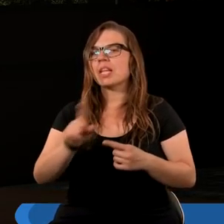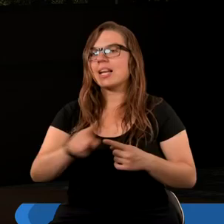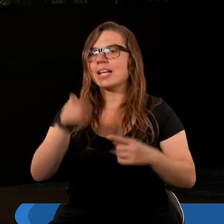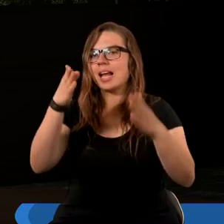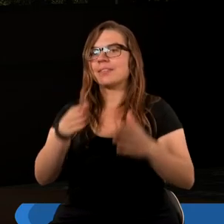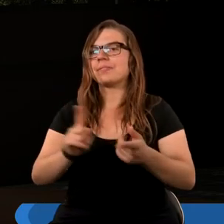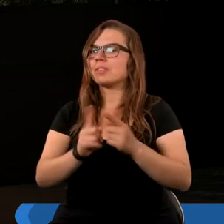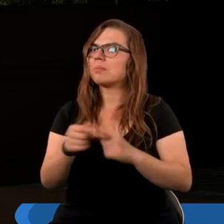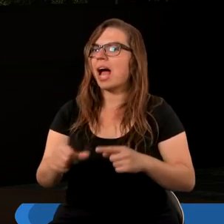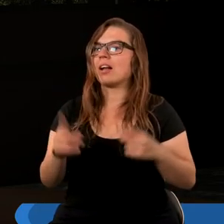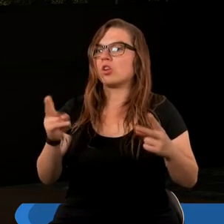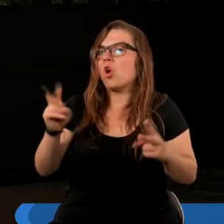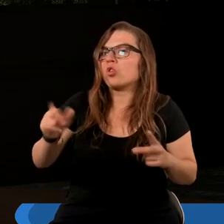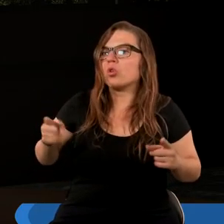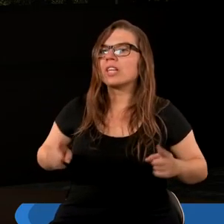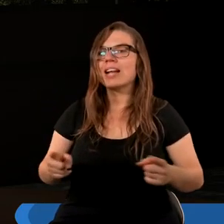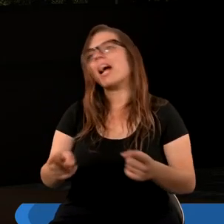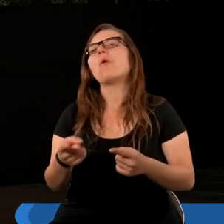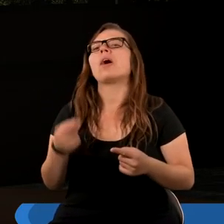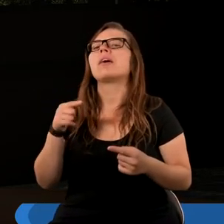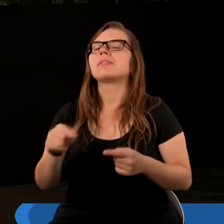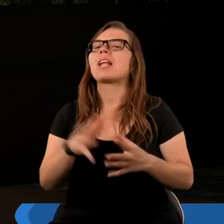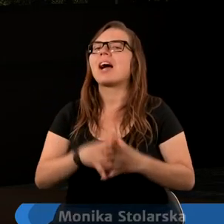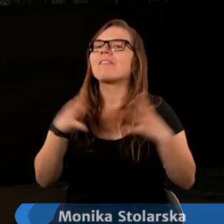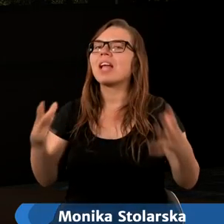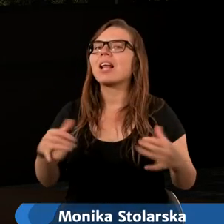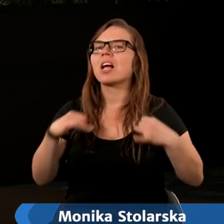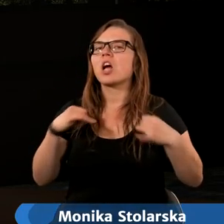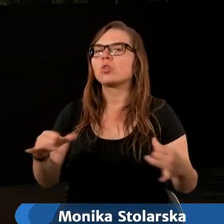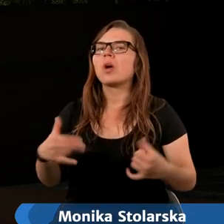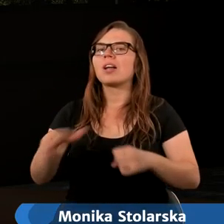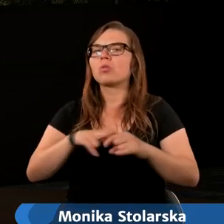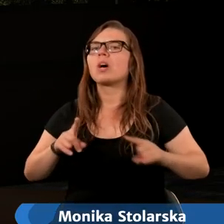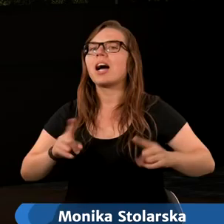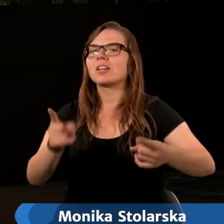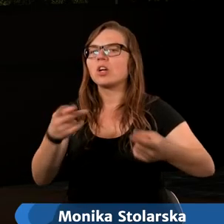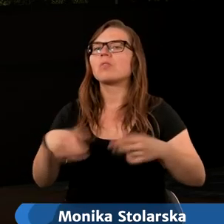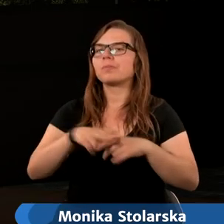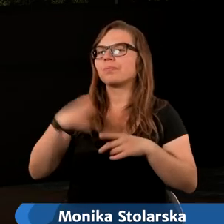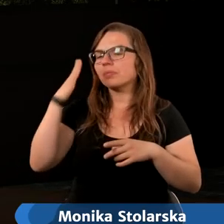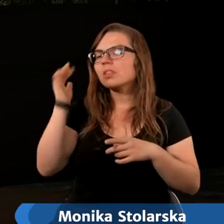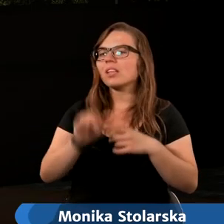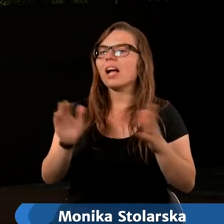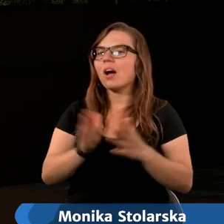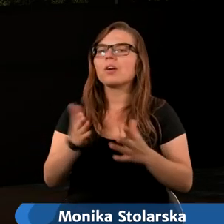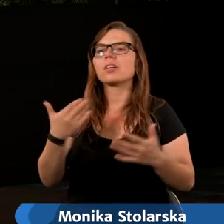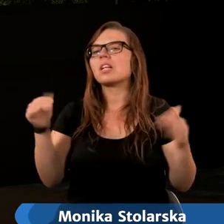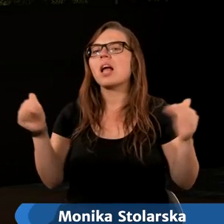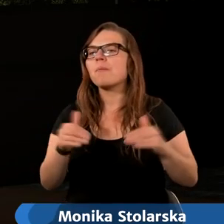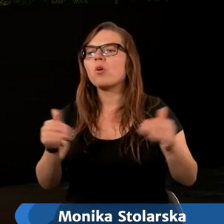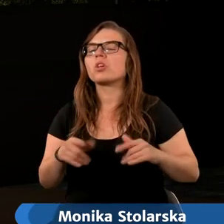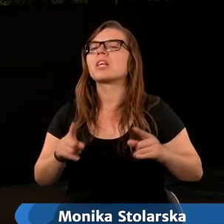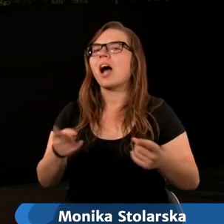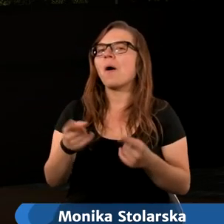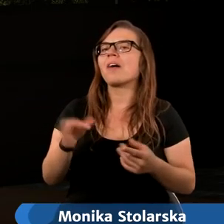dla mnie ta zmiana. Coś się zadziało, że ta wielka siła, która działała, który już wiemy, że jest papiestwo, nie może,